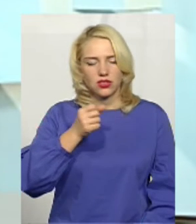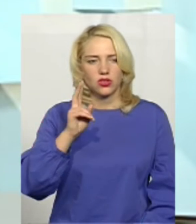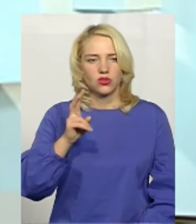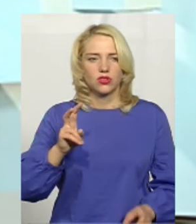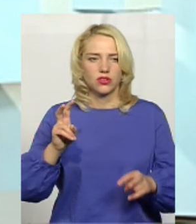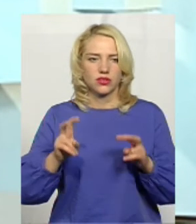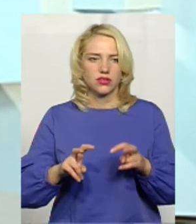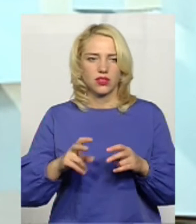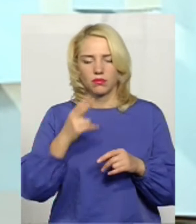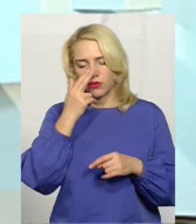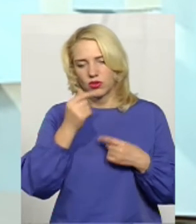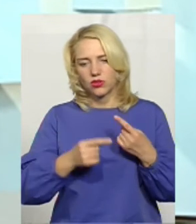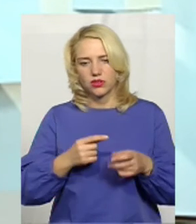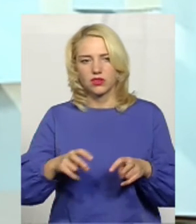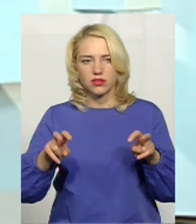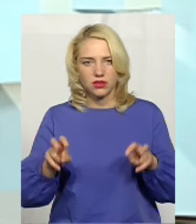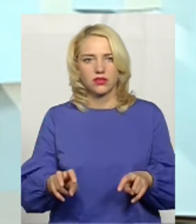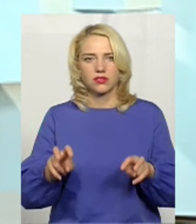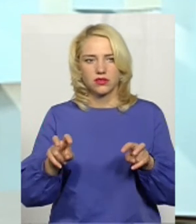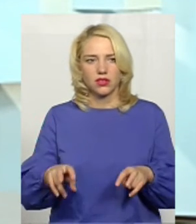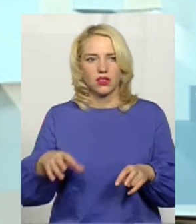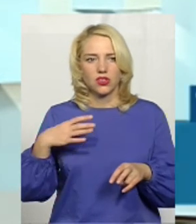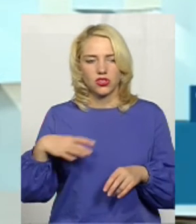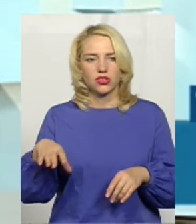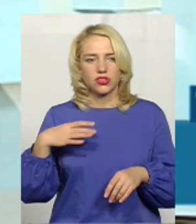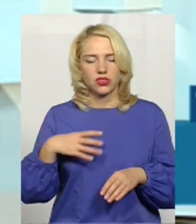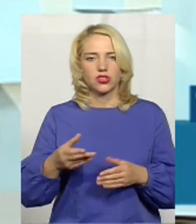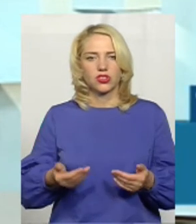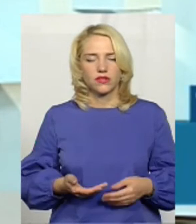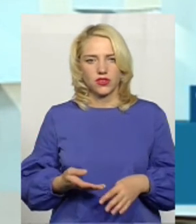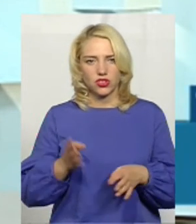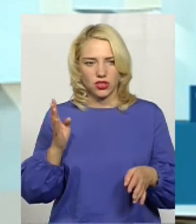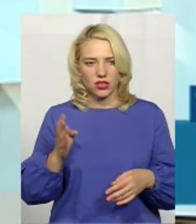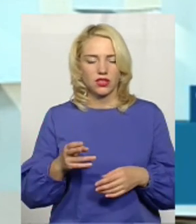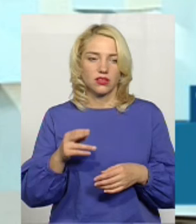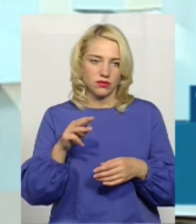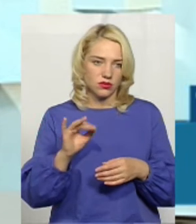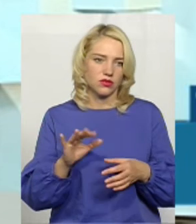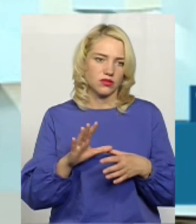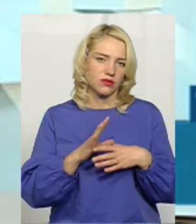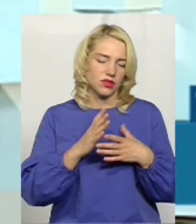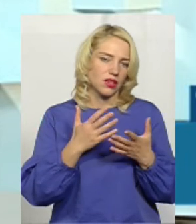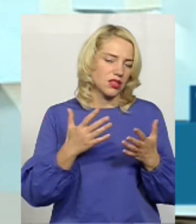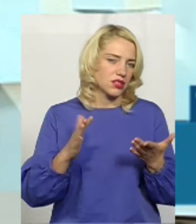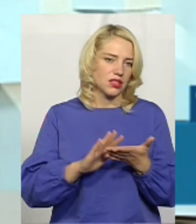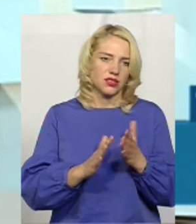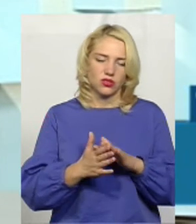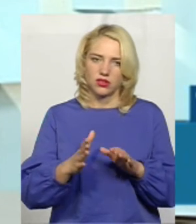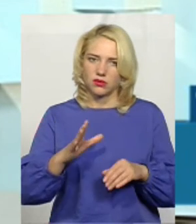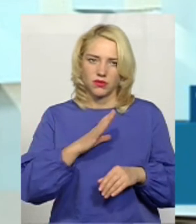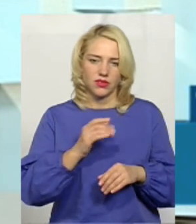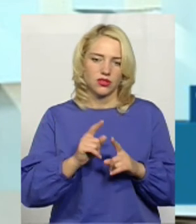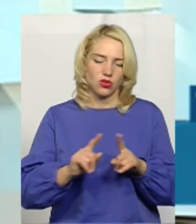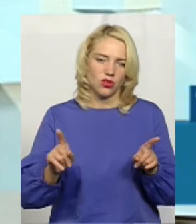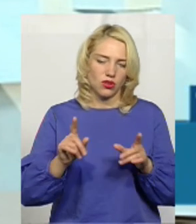сидять, які прийшли по традиції, і сіли, і чекають в живій черзі теж. Ну, в кожній ситуації є, бувають